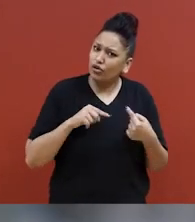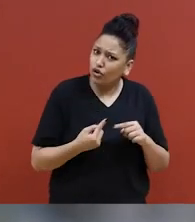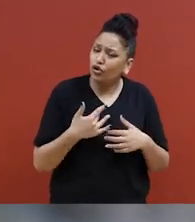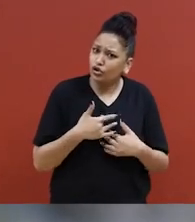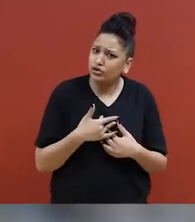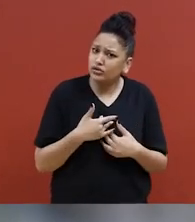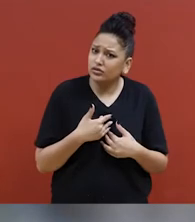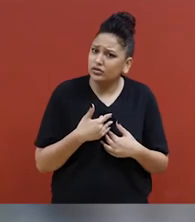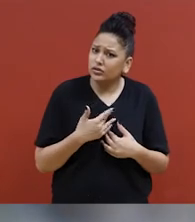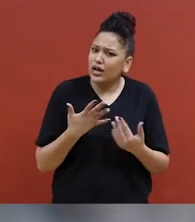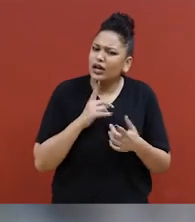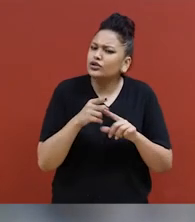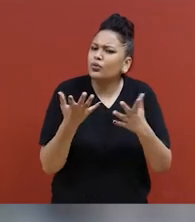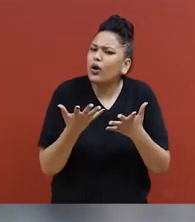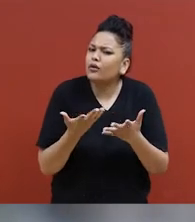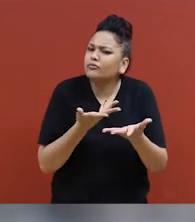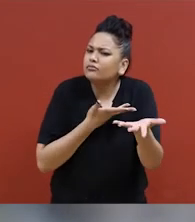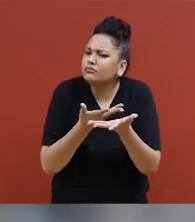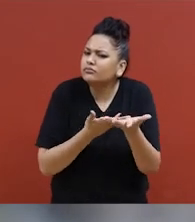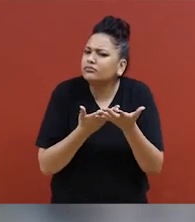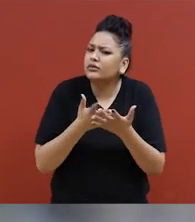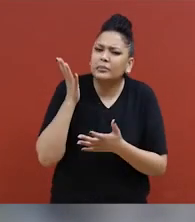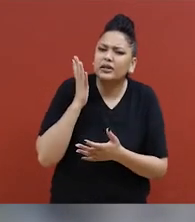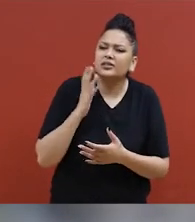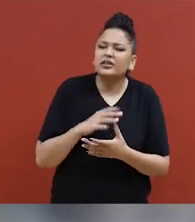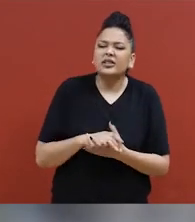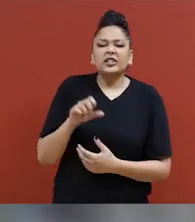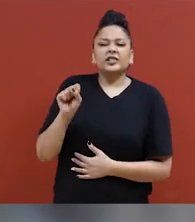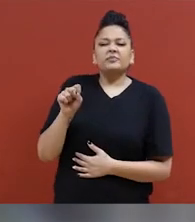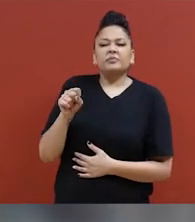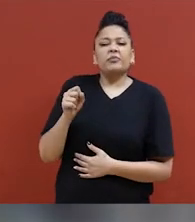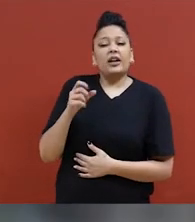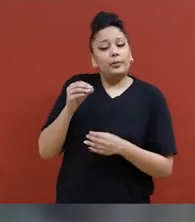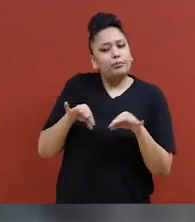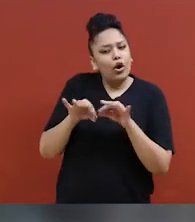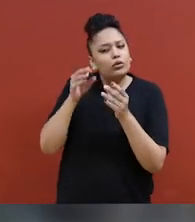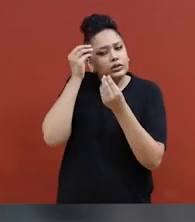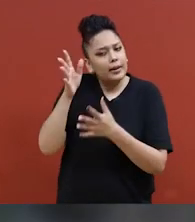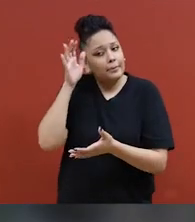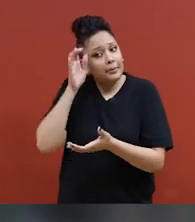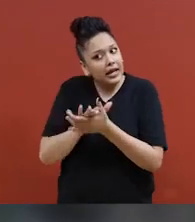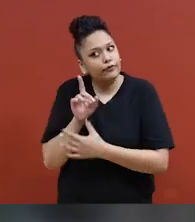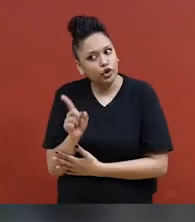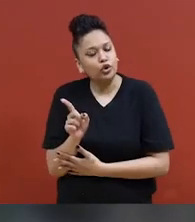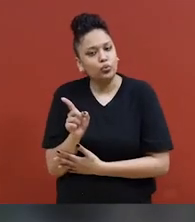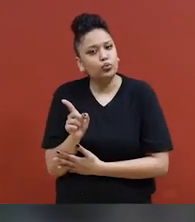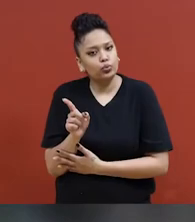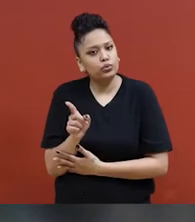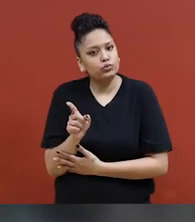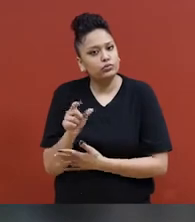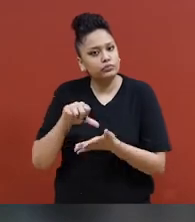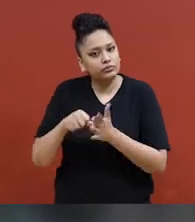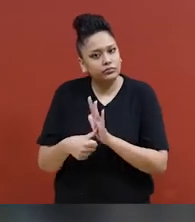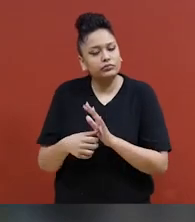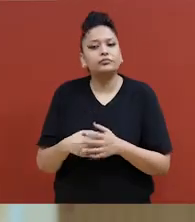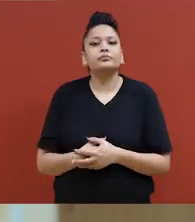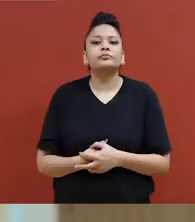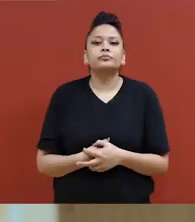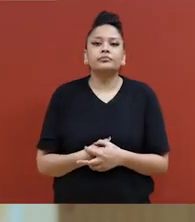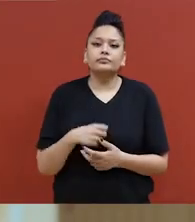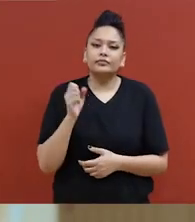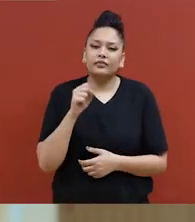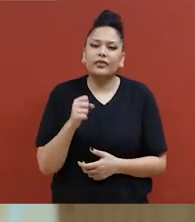blessée? C'était ta main, Katie? Oui, je pense qu'il est aussi très important de dire que tu les crois. Oui, oui.